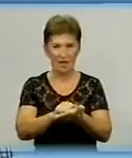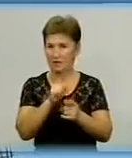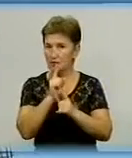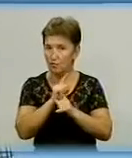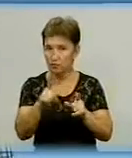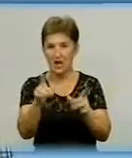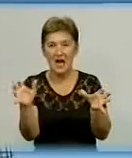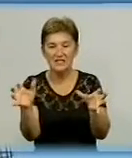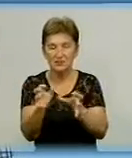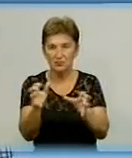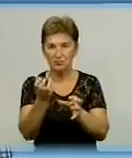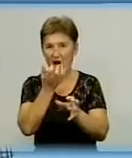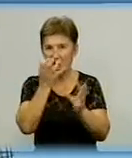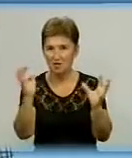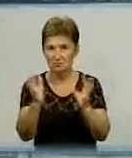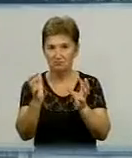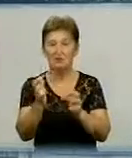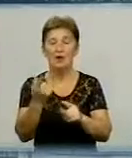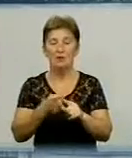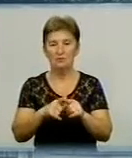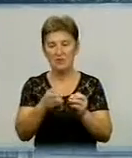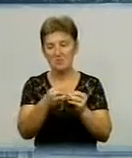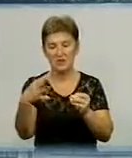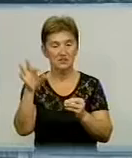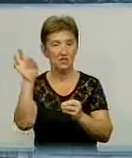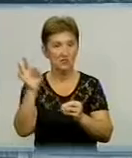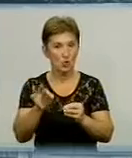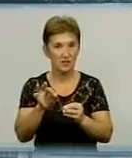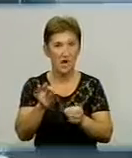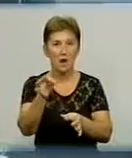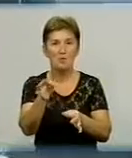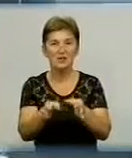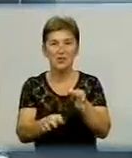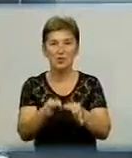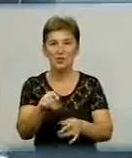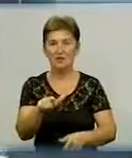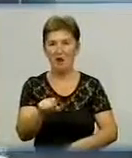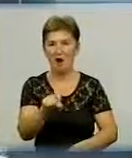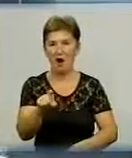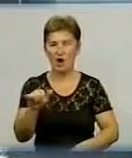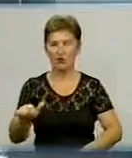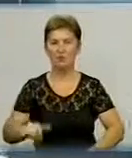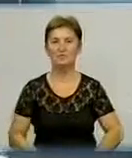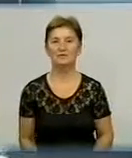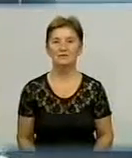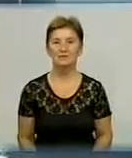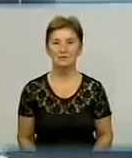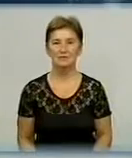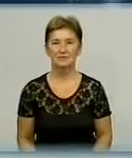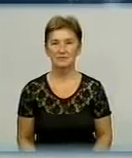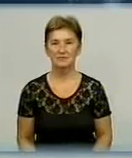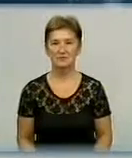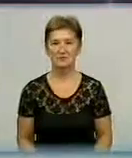збереженню енергії планують зекономити близько 15% природного газу. Яна Семенюк, Іван Фоміченко, Ілля Зеленкин. День за днем.